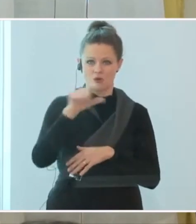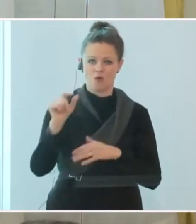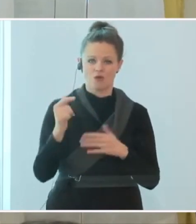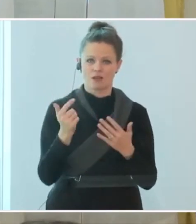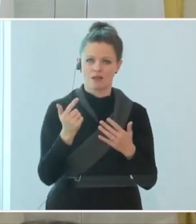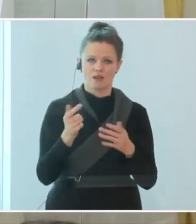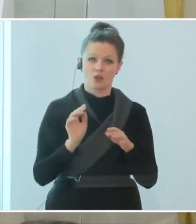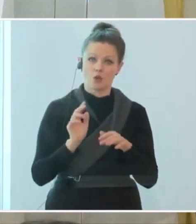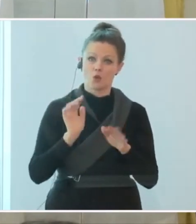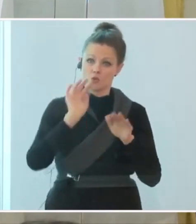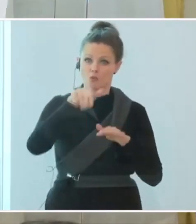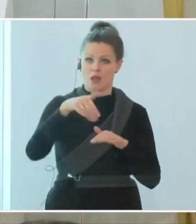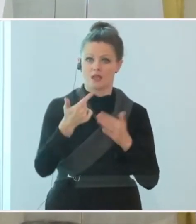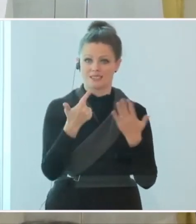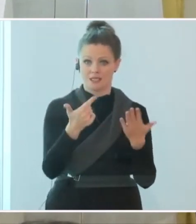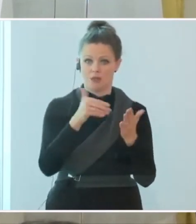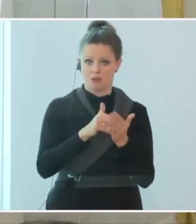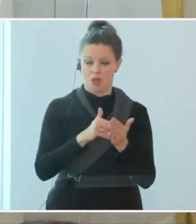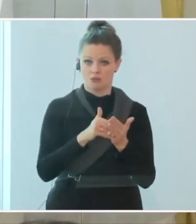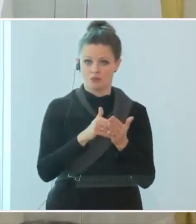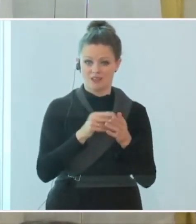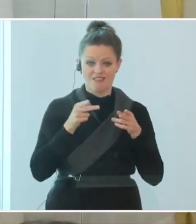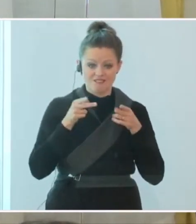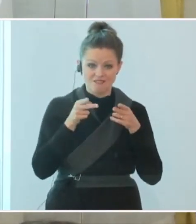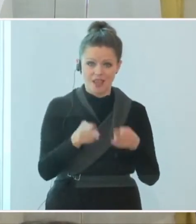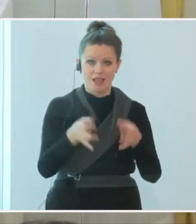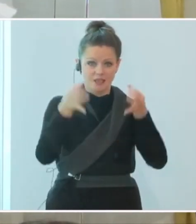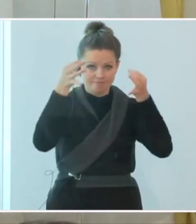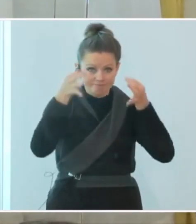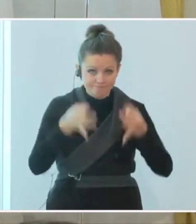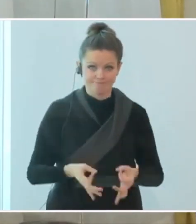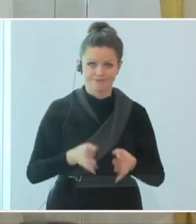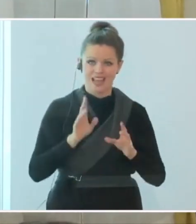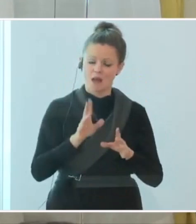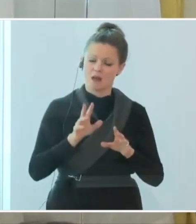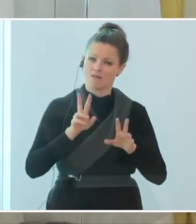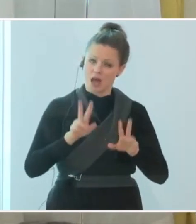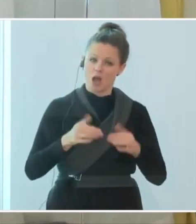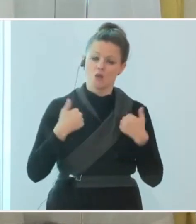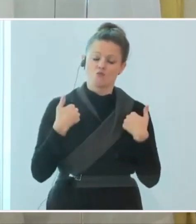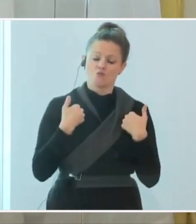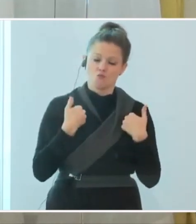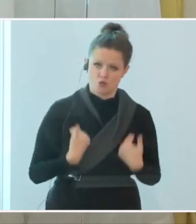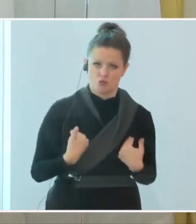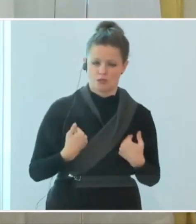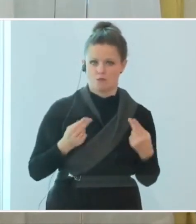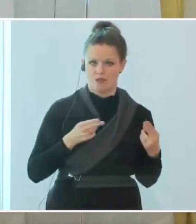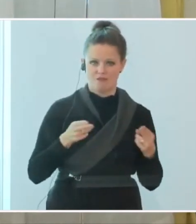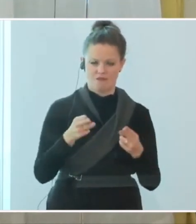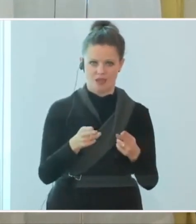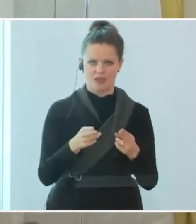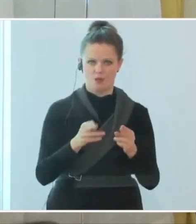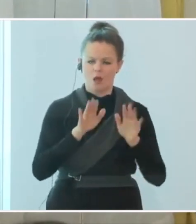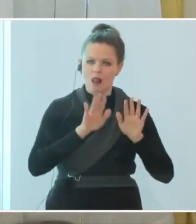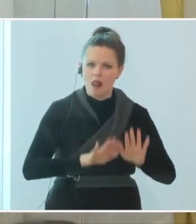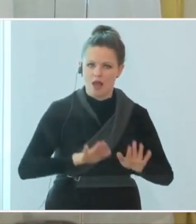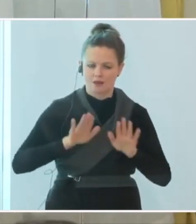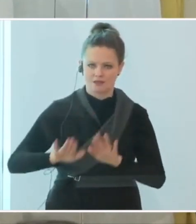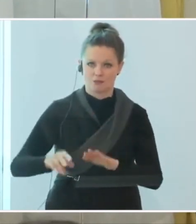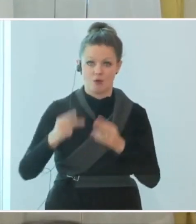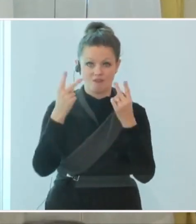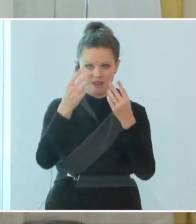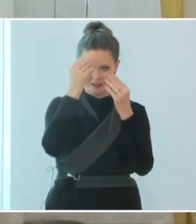schrittweise nach unten. Der Trend stimmt, aber es ist ein langsamer, zäher Prozess, den wir da haben. Und eine wichtige Information,